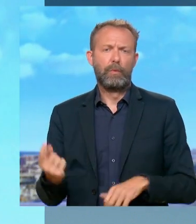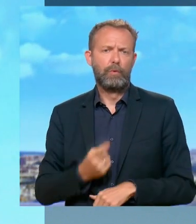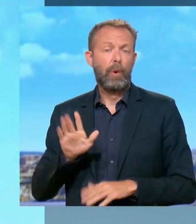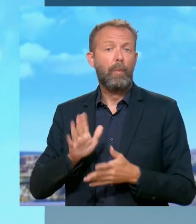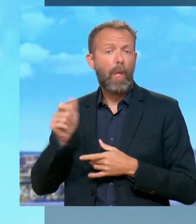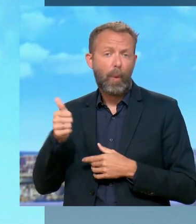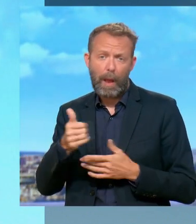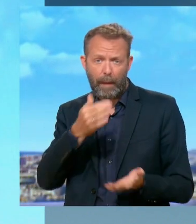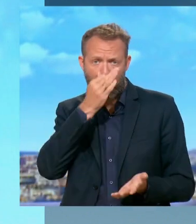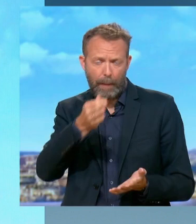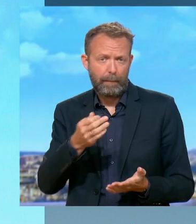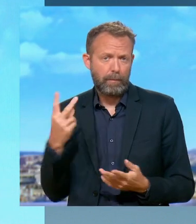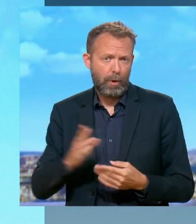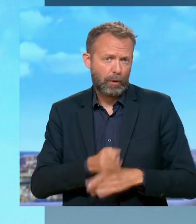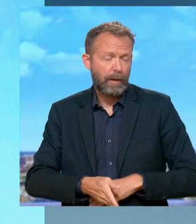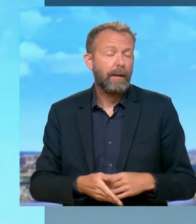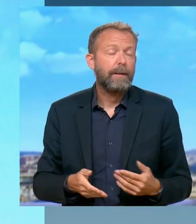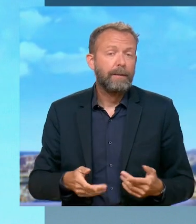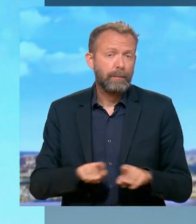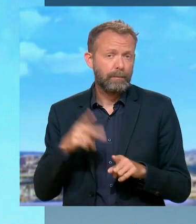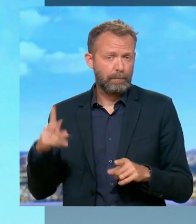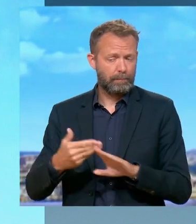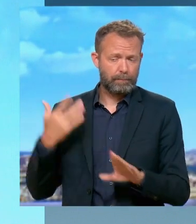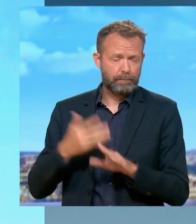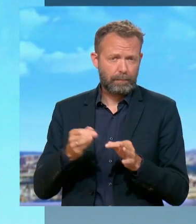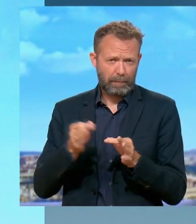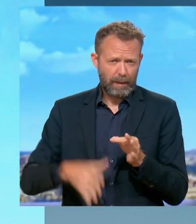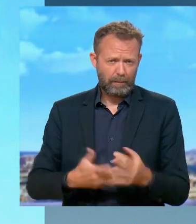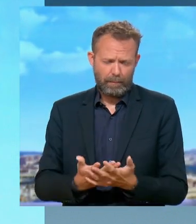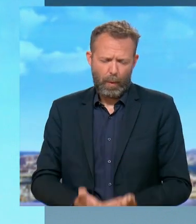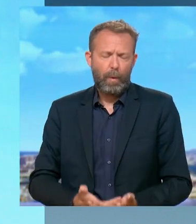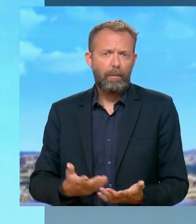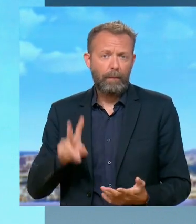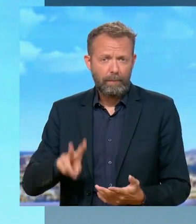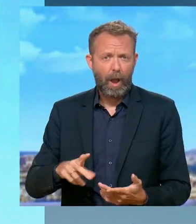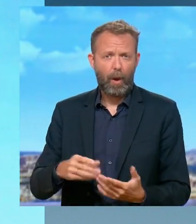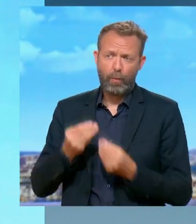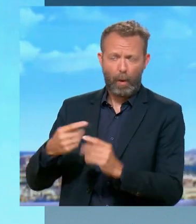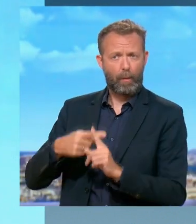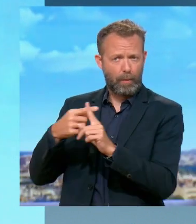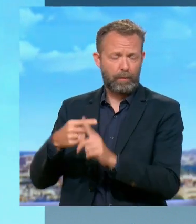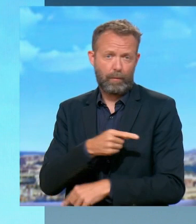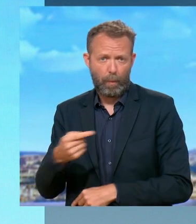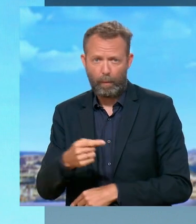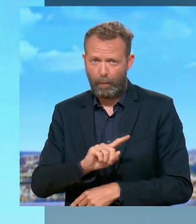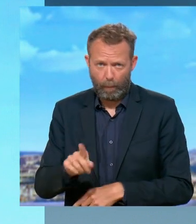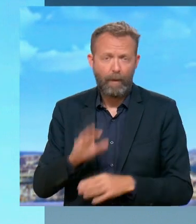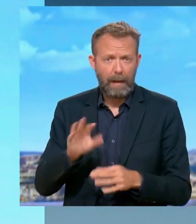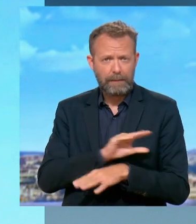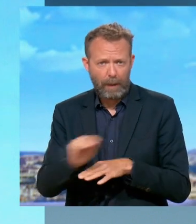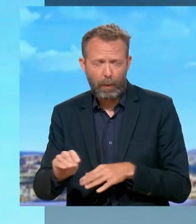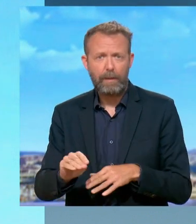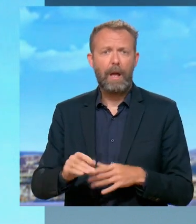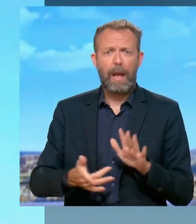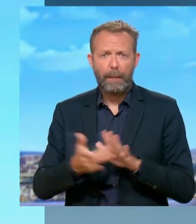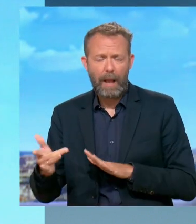-être parce qu'il a raté sa rentrée, mais surtout parce qu'il a un bilan qui est très lourd, il a un bilan qui ne plaide pas en sa faveur sur la sécurité, sur l'immigration, sur